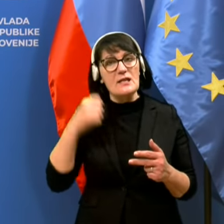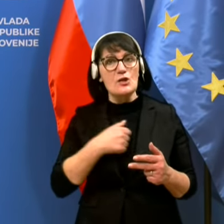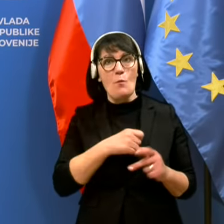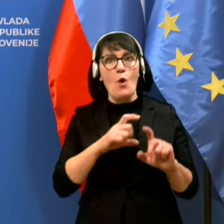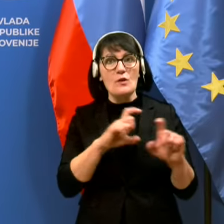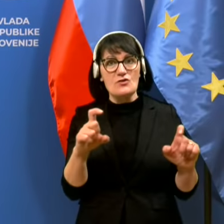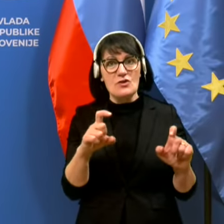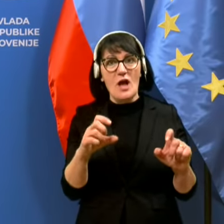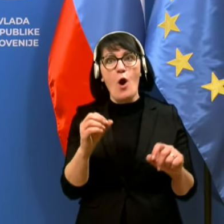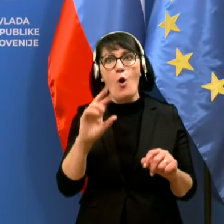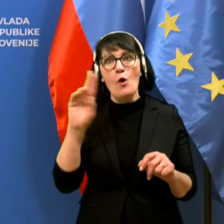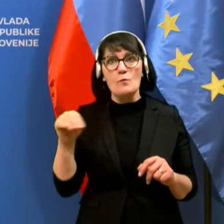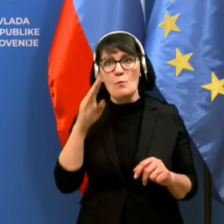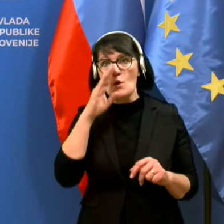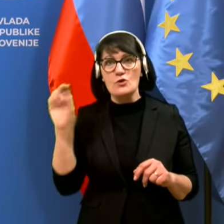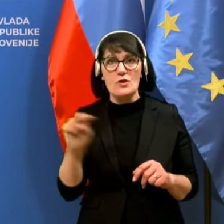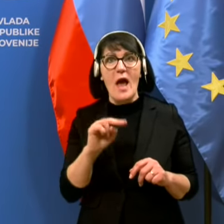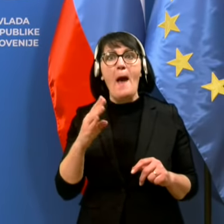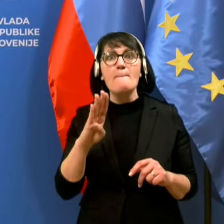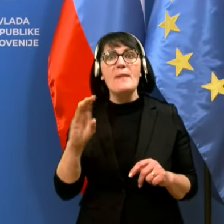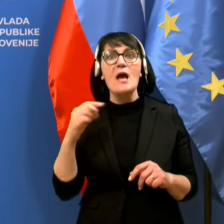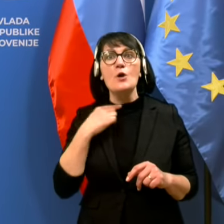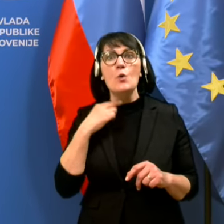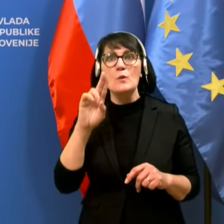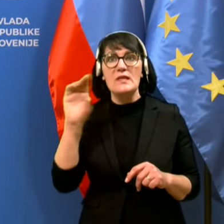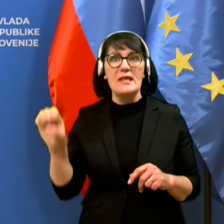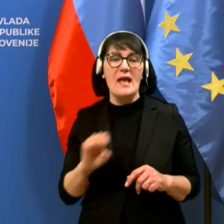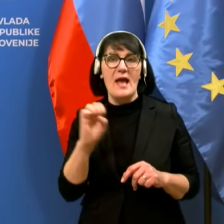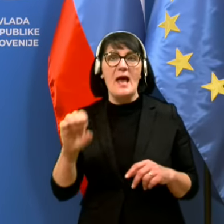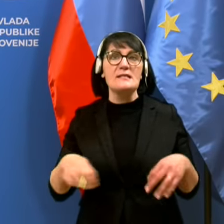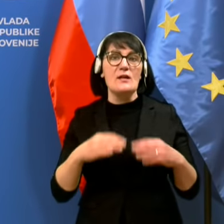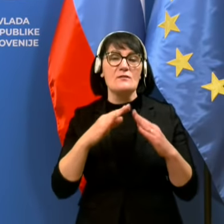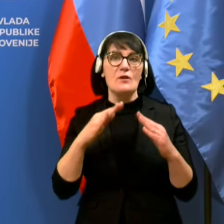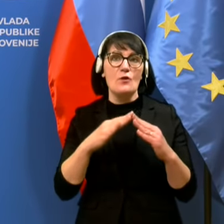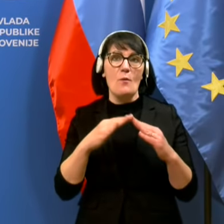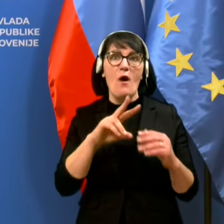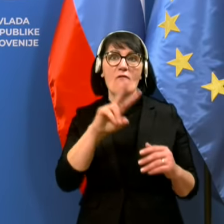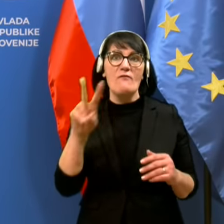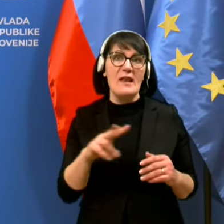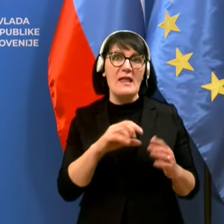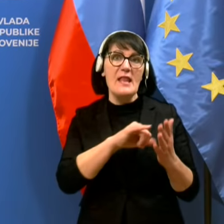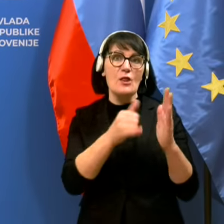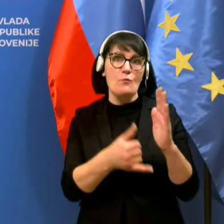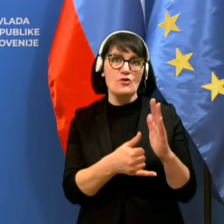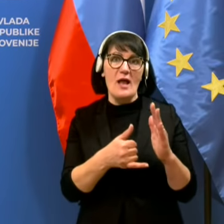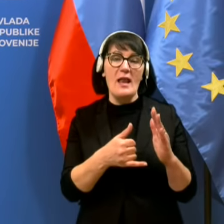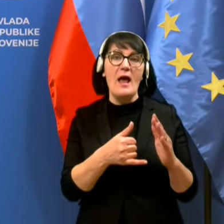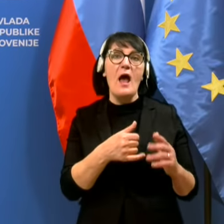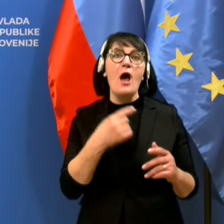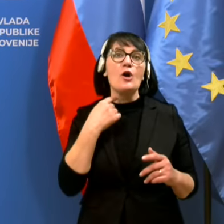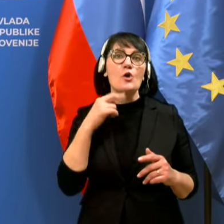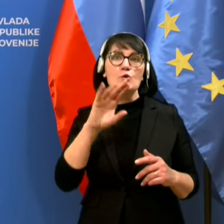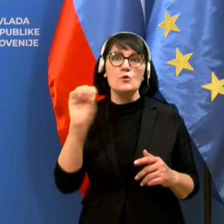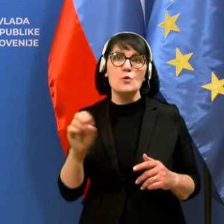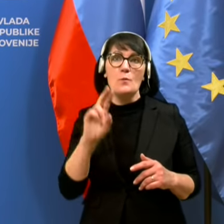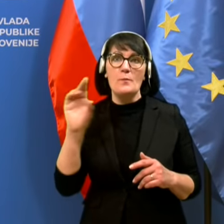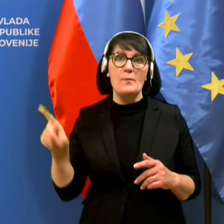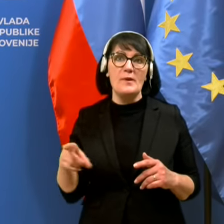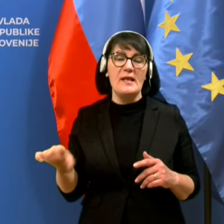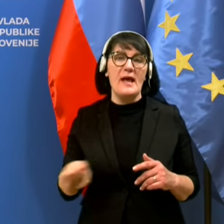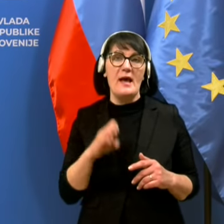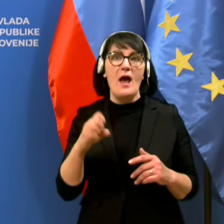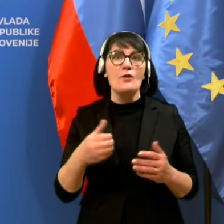bolnišnice Ormož in Begunje, ter zdravstvenim domovom Velenje, Domžale, Grosuplje, Nova Gorica in